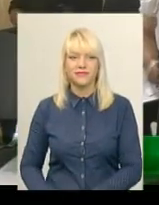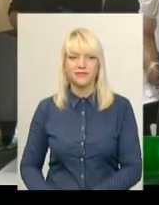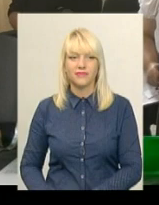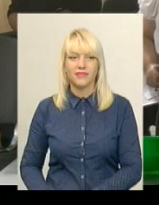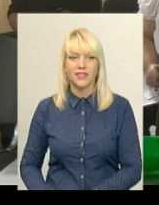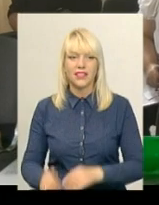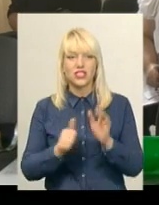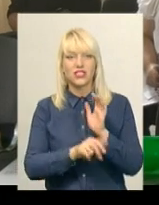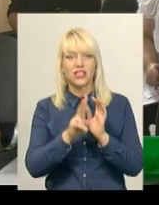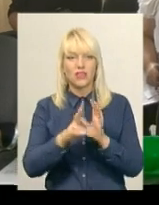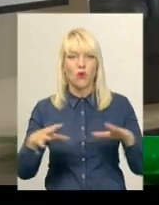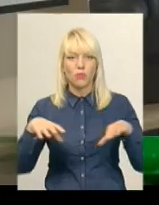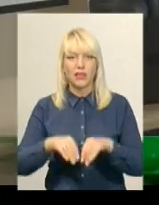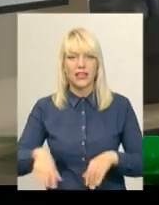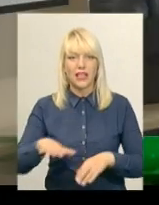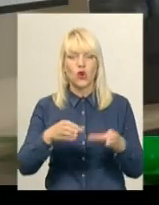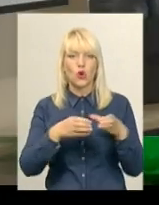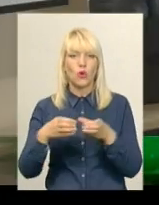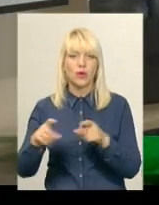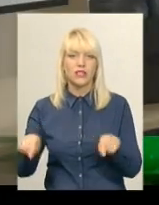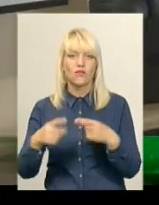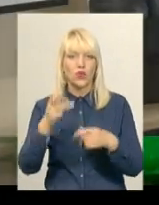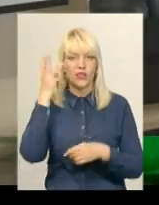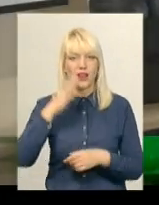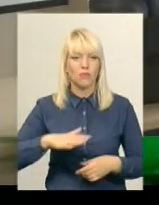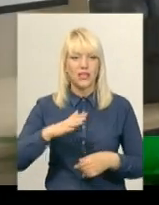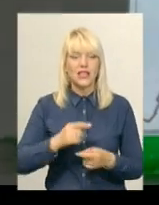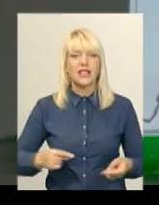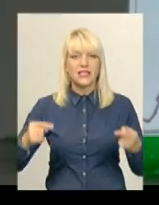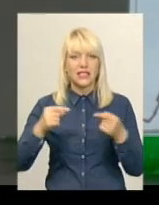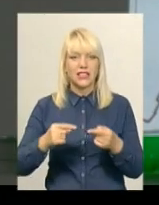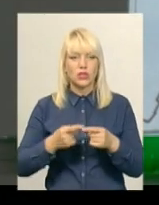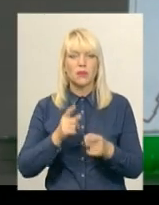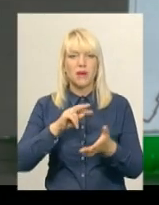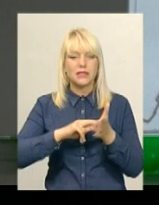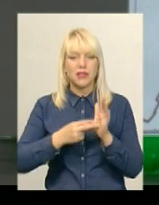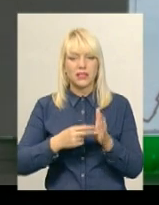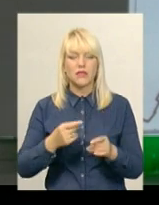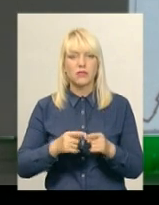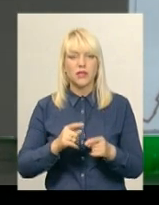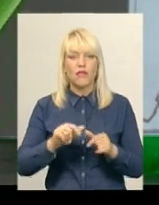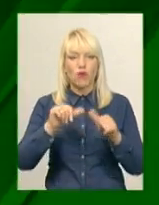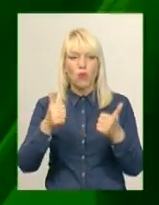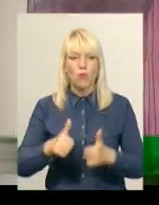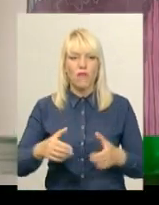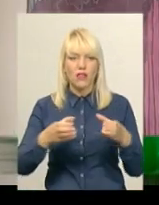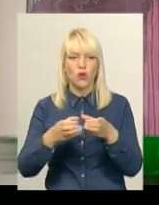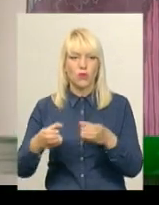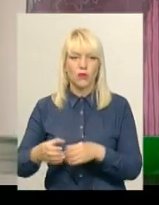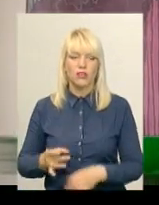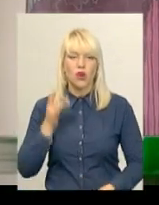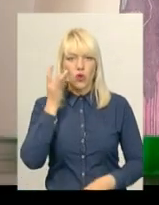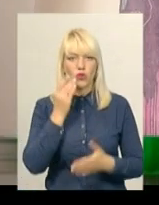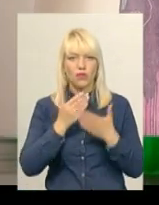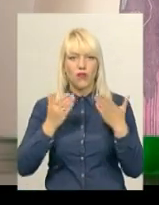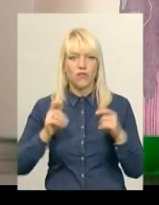62 об'єднаних тергромади створять на Хмельниччині згідно зі зміненим перспективним планом формування громад. Рожеву